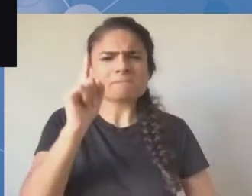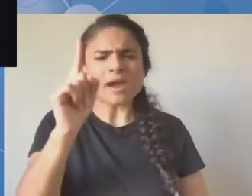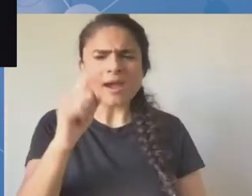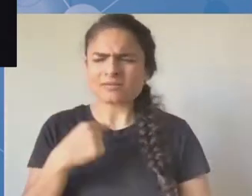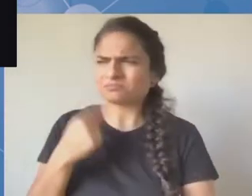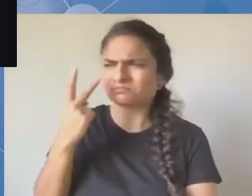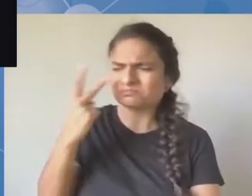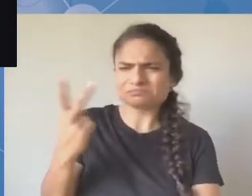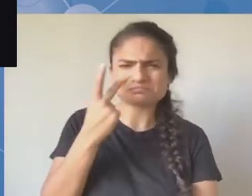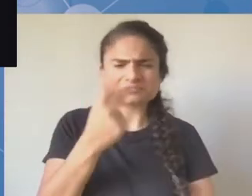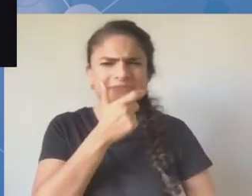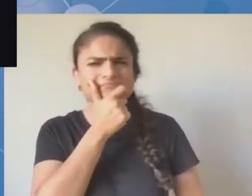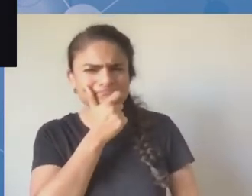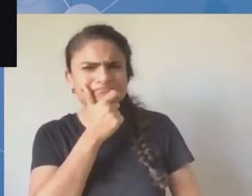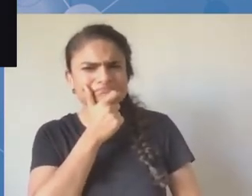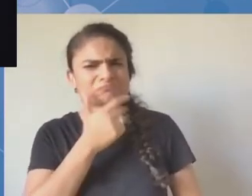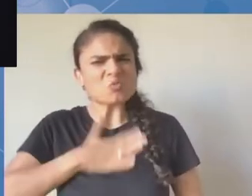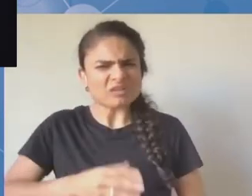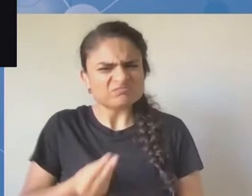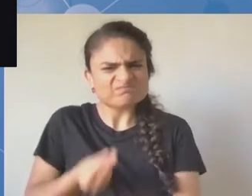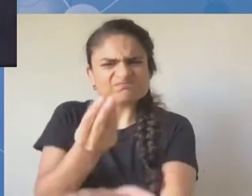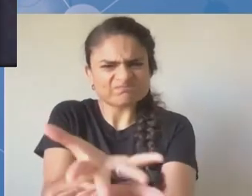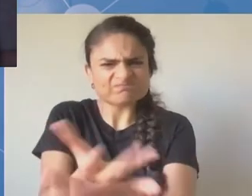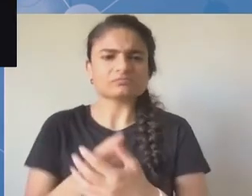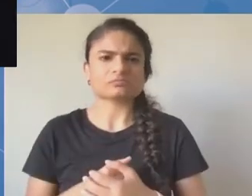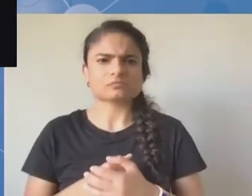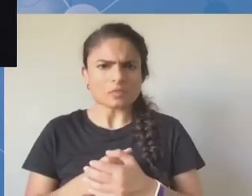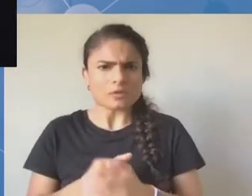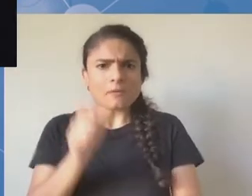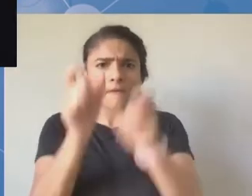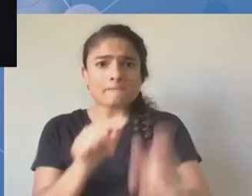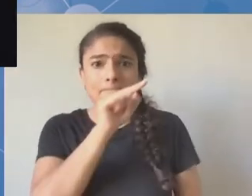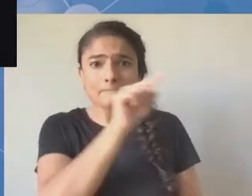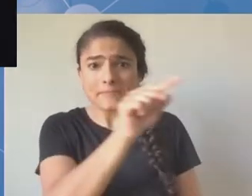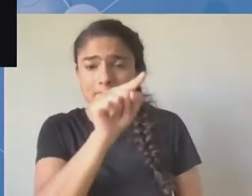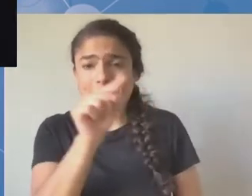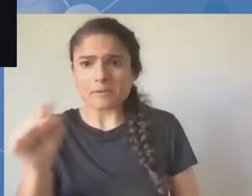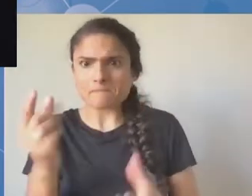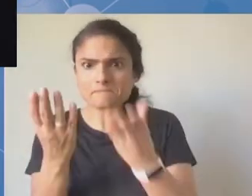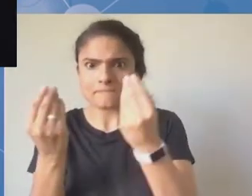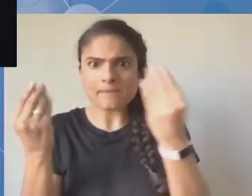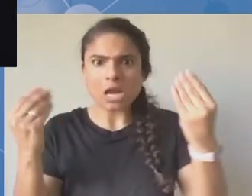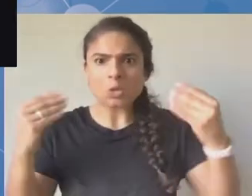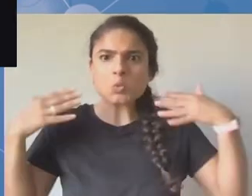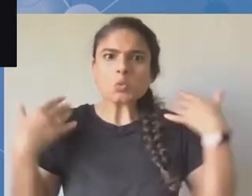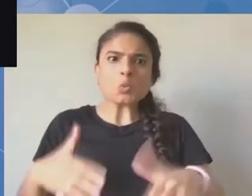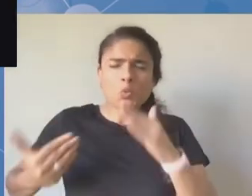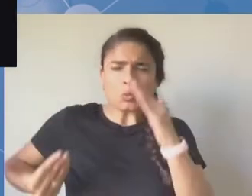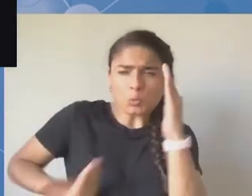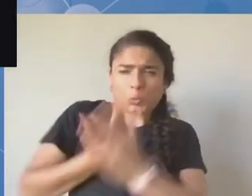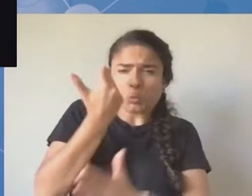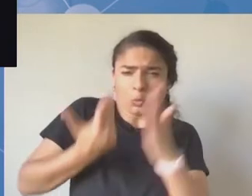mentoringu. I tutaj chciałabym powiedzieć, że są osoby wśród nas, które uczestniczą w pracach IGF po raz